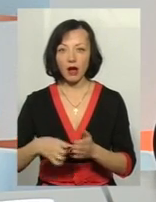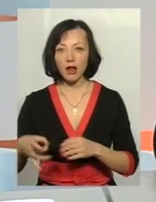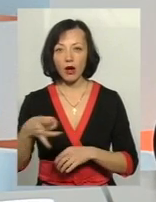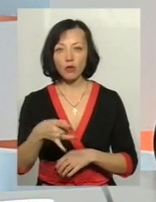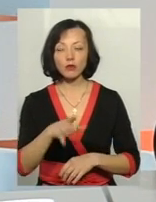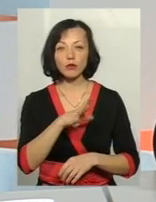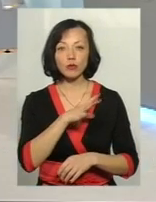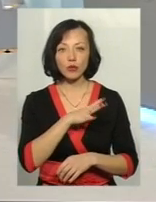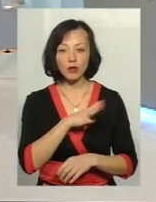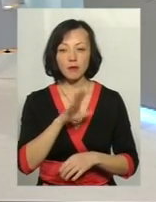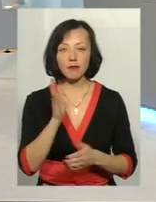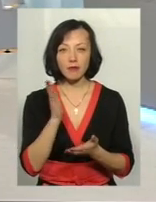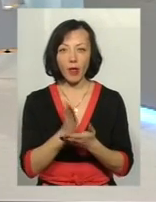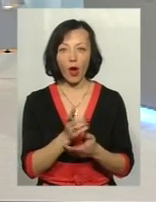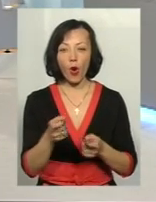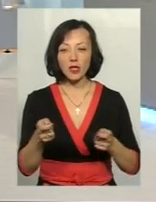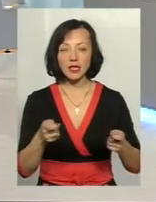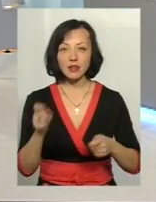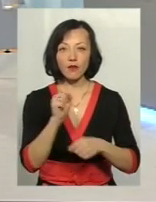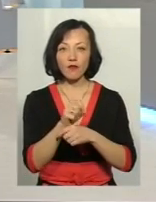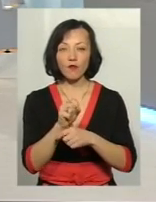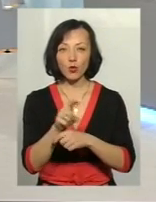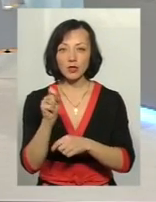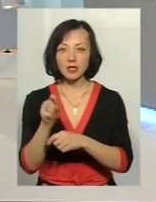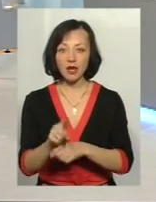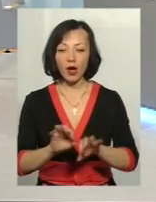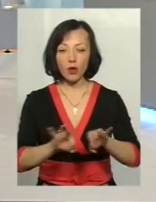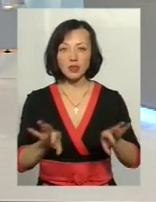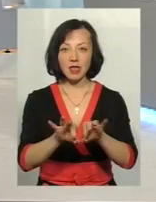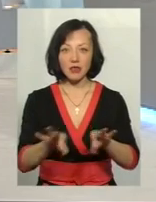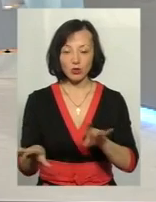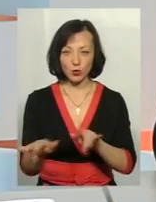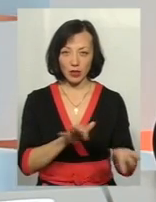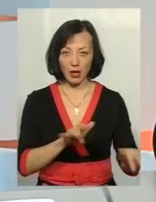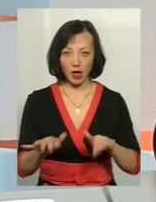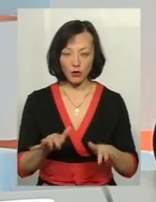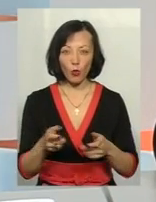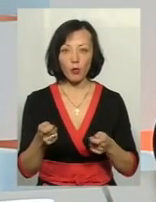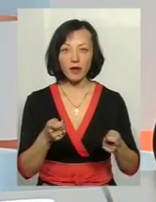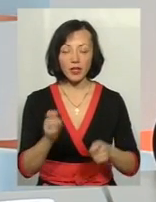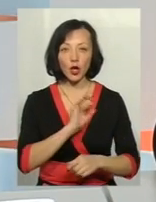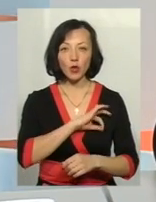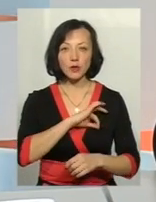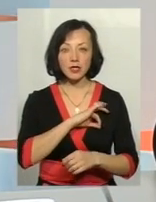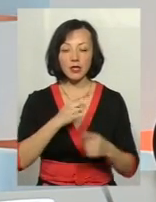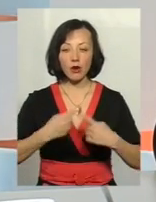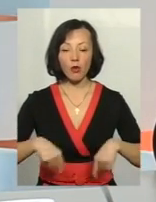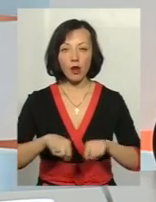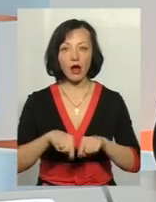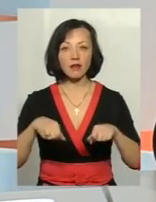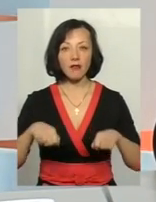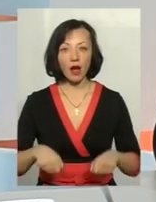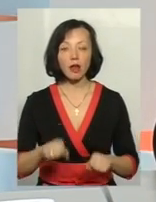вони були наділені координаційною функцією здійснення правопросвітницької діяльності. Тобто, управління юстиції як орган влади